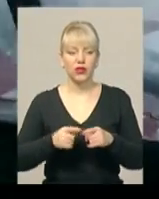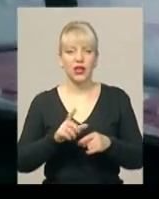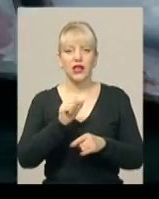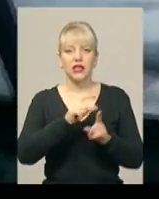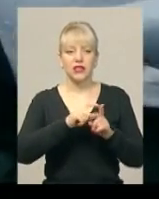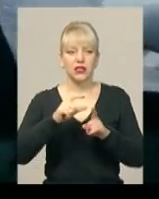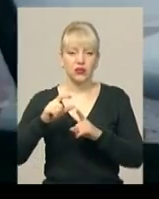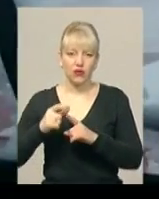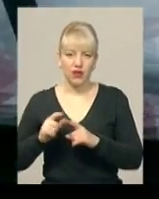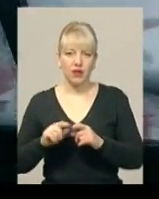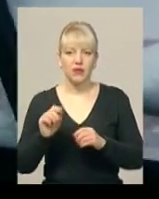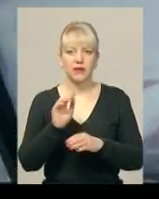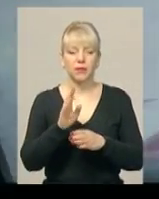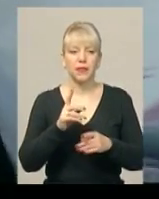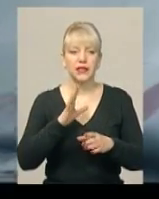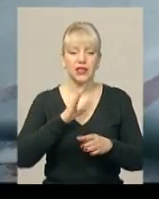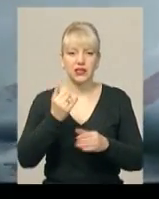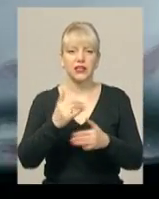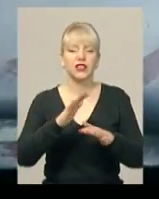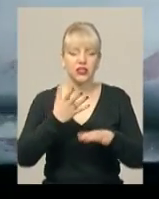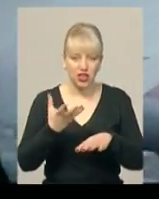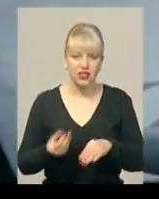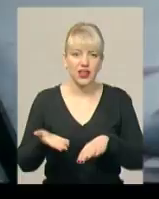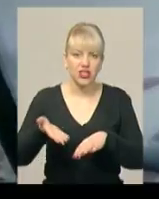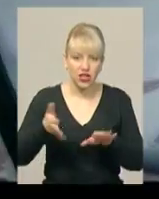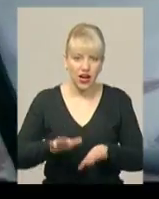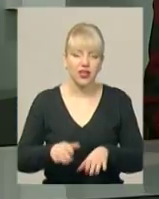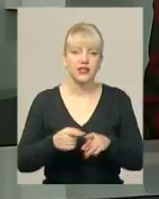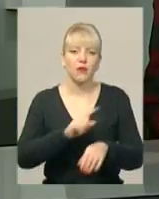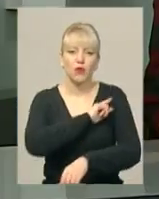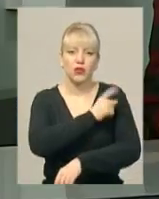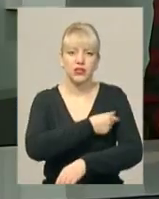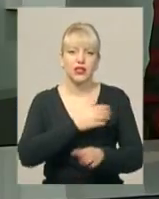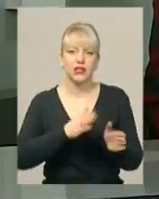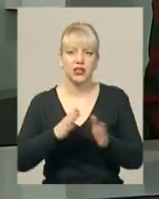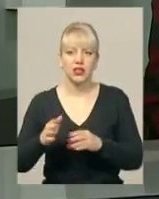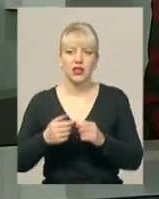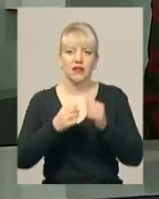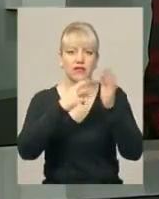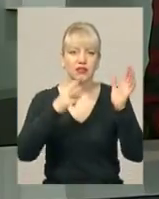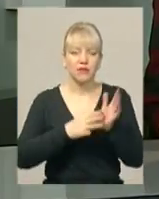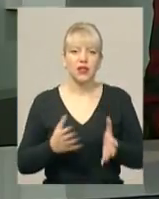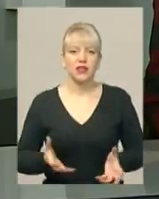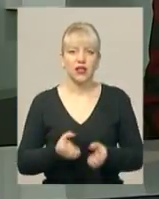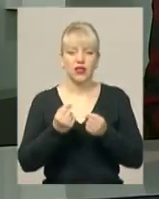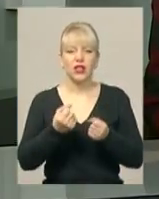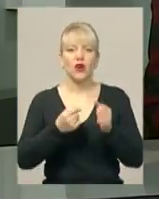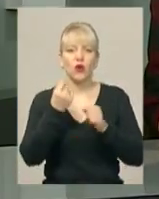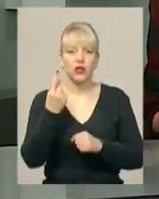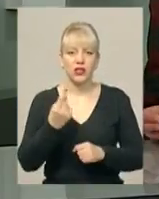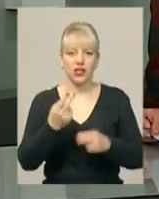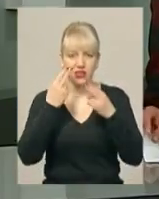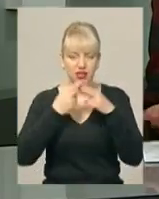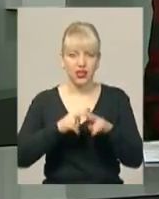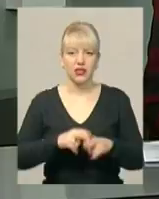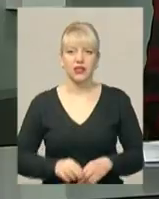працюють в посиленому режимі. До ліквідації наслідків негоди залучено 68 рятувальників та 18 одиниць техніки підвищеної прохідності.